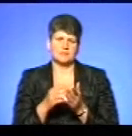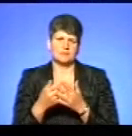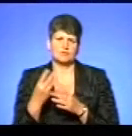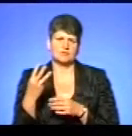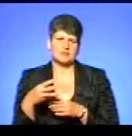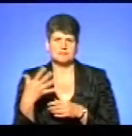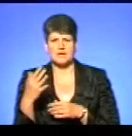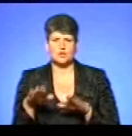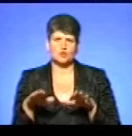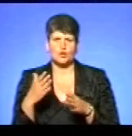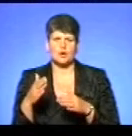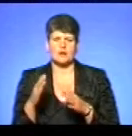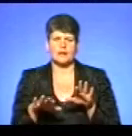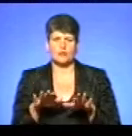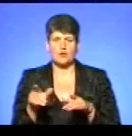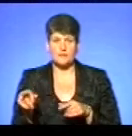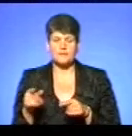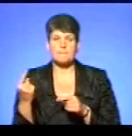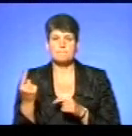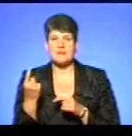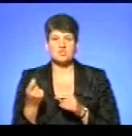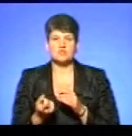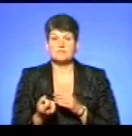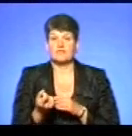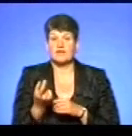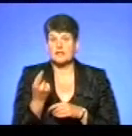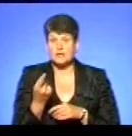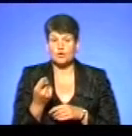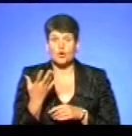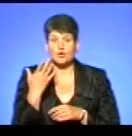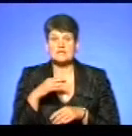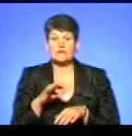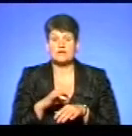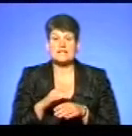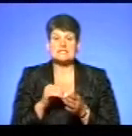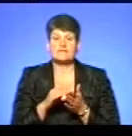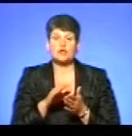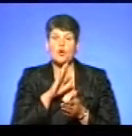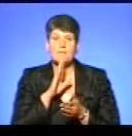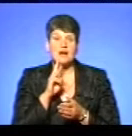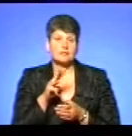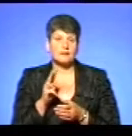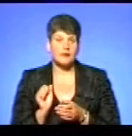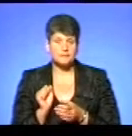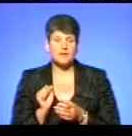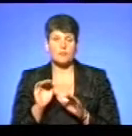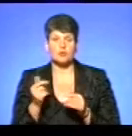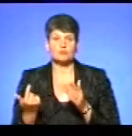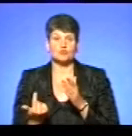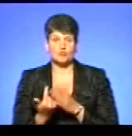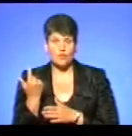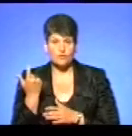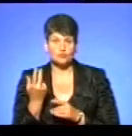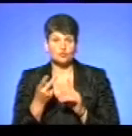-40 кілограм. Значить, перший спалах виник, коли захворіла спиноматка, тому далі ще вона спиноматка,